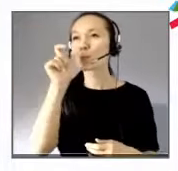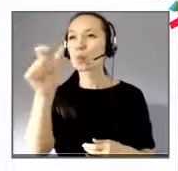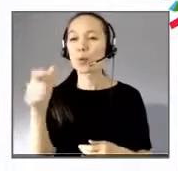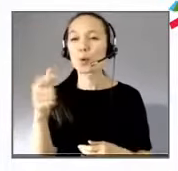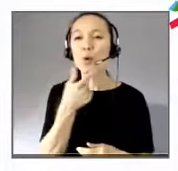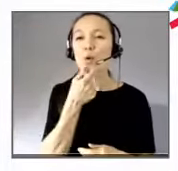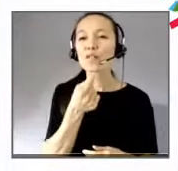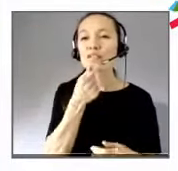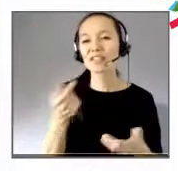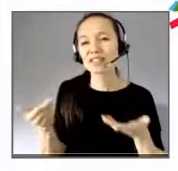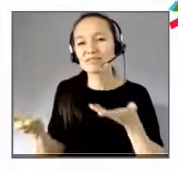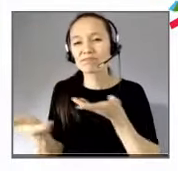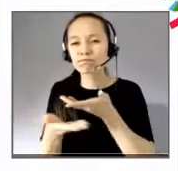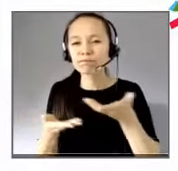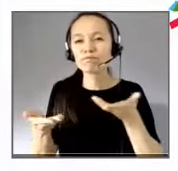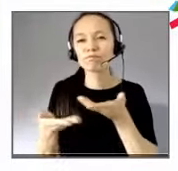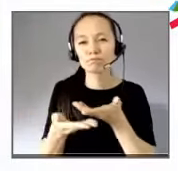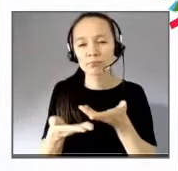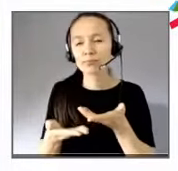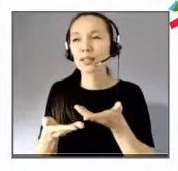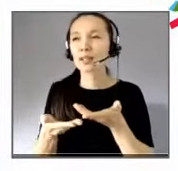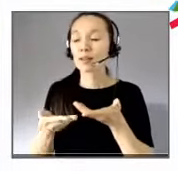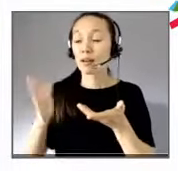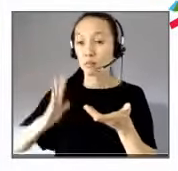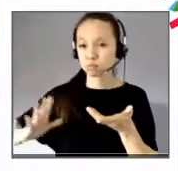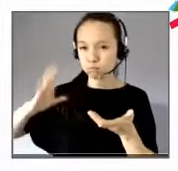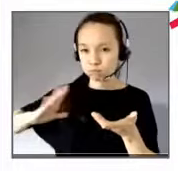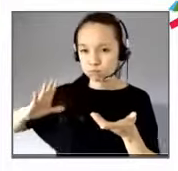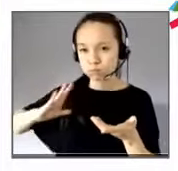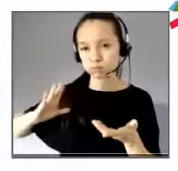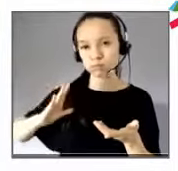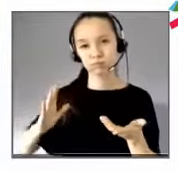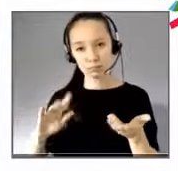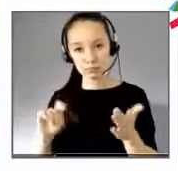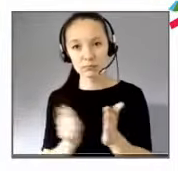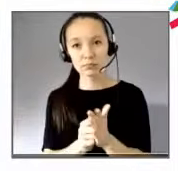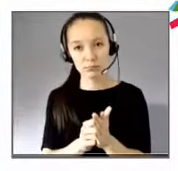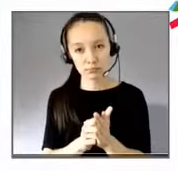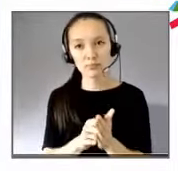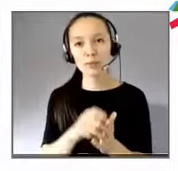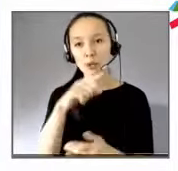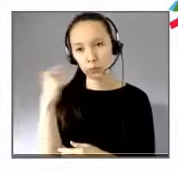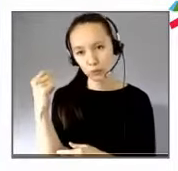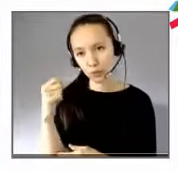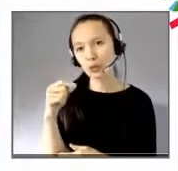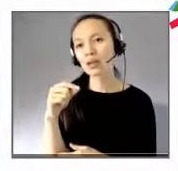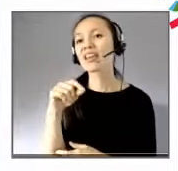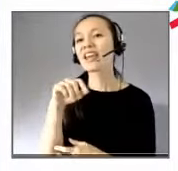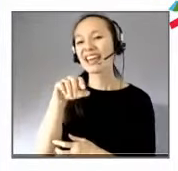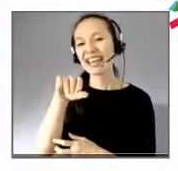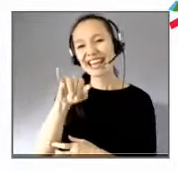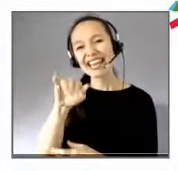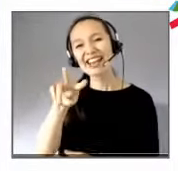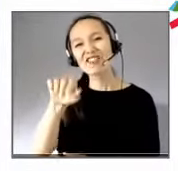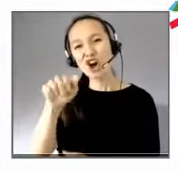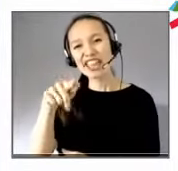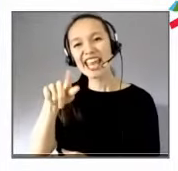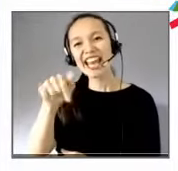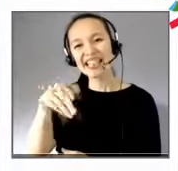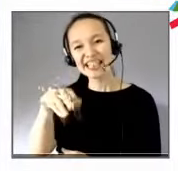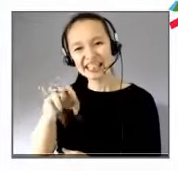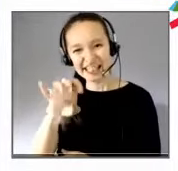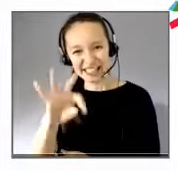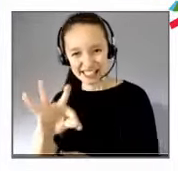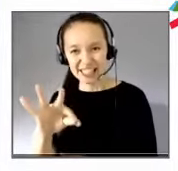à l'époque où Ivan Illich a écrit un livre qui s'appelait « La société conviviale ».